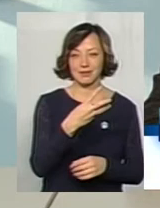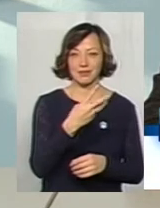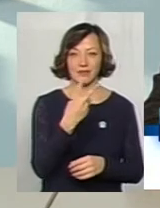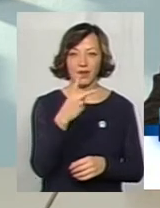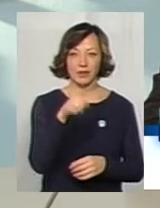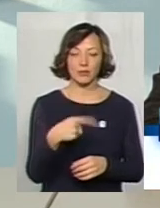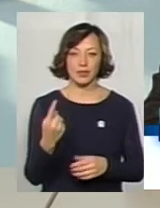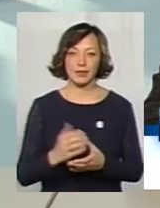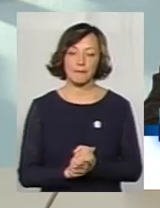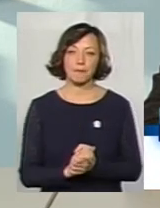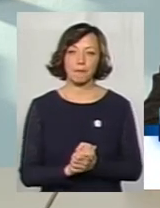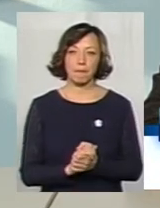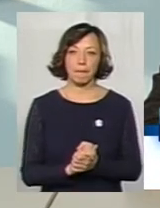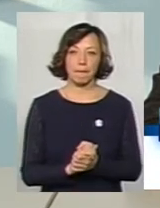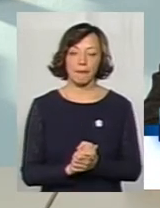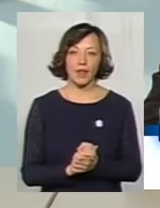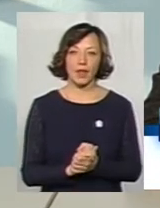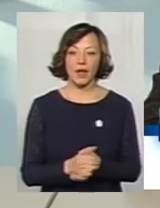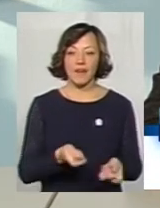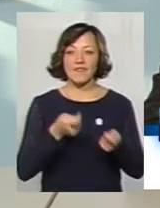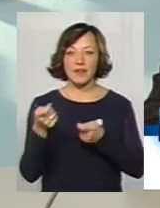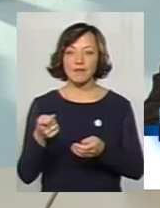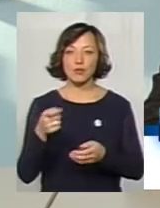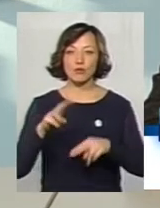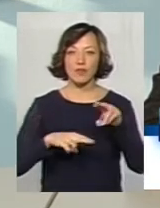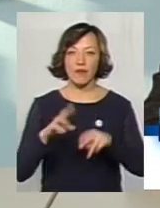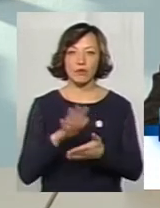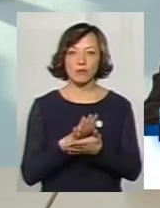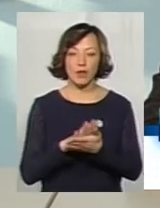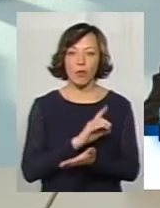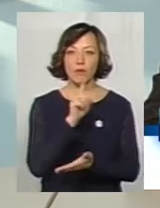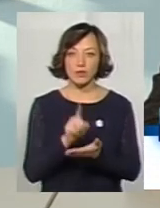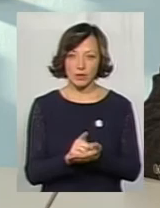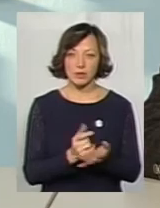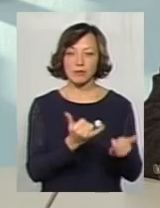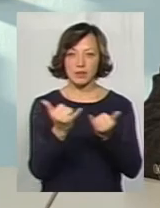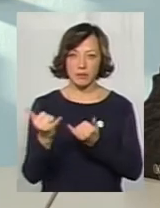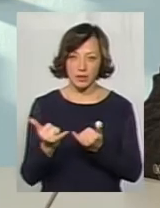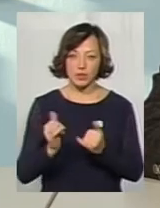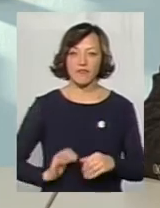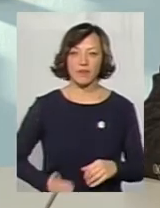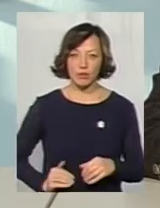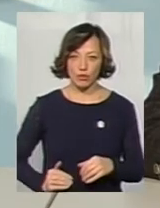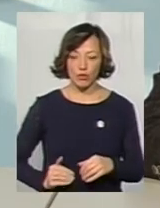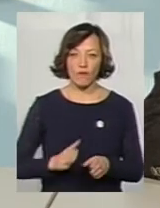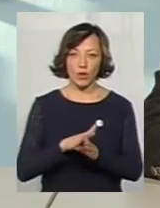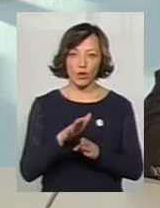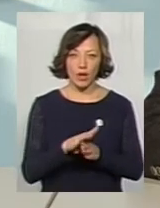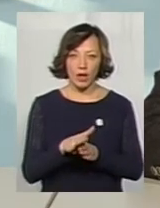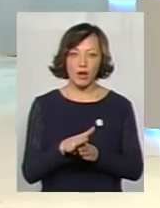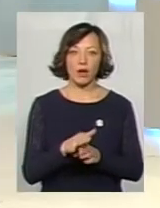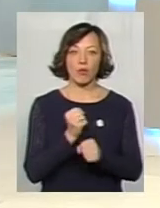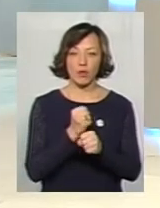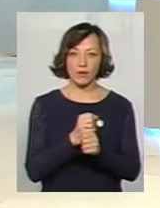32 дріп-1. Вивіз будівельного сміття, він обов'язково забезпечиться підрядником, тому що підрядник